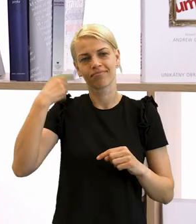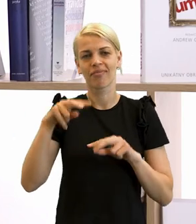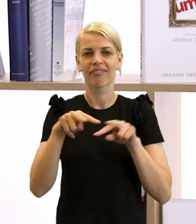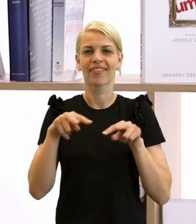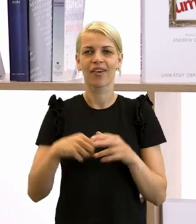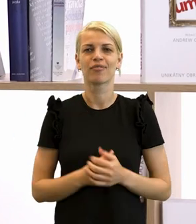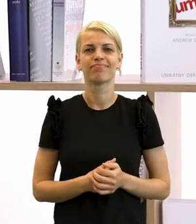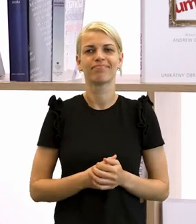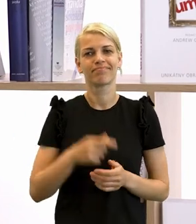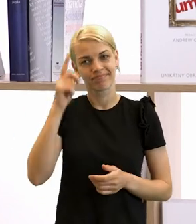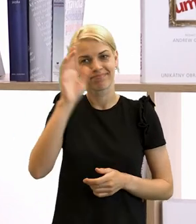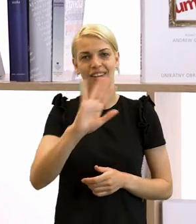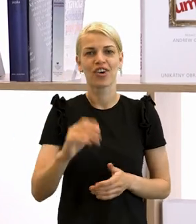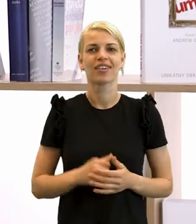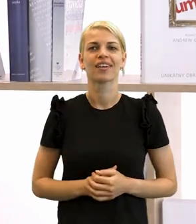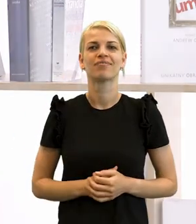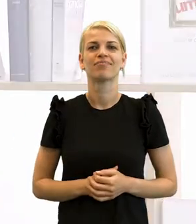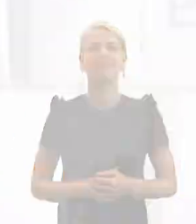ďalšom videu. Majte sa pekne.